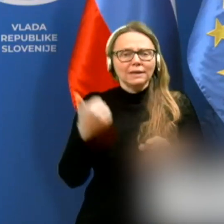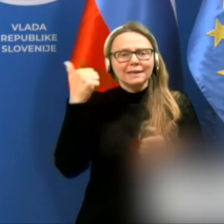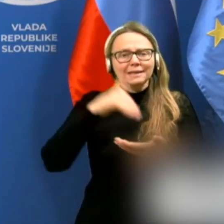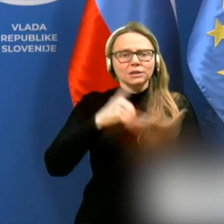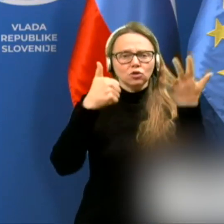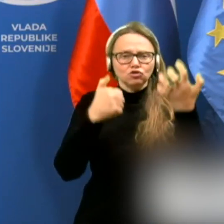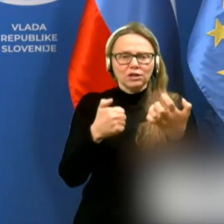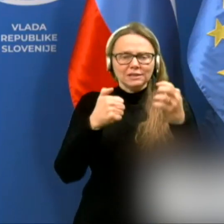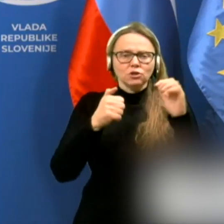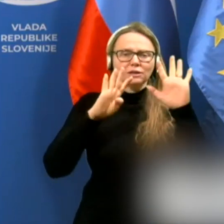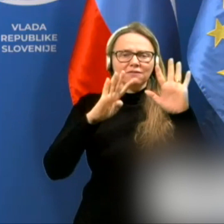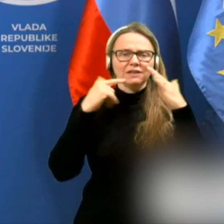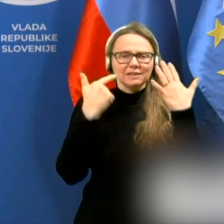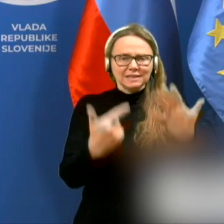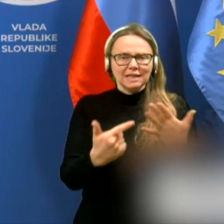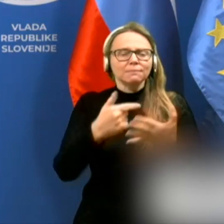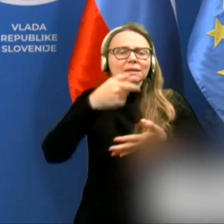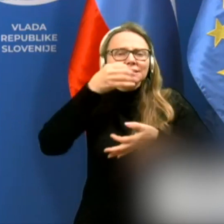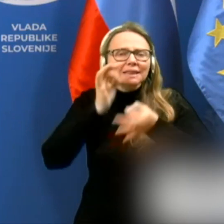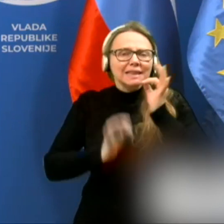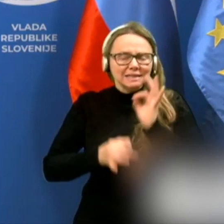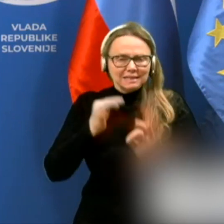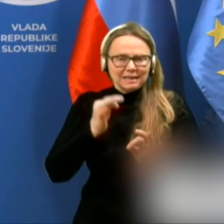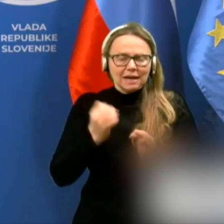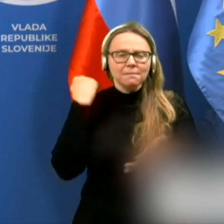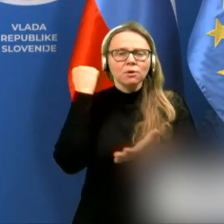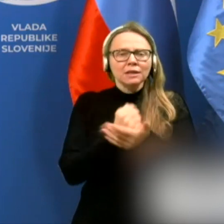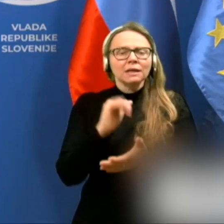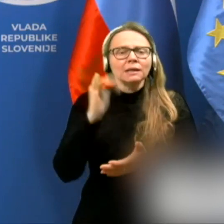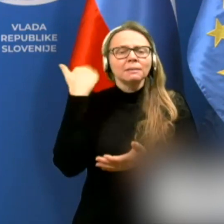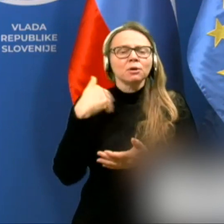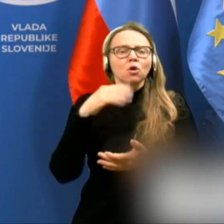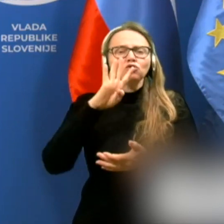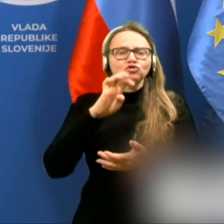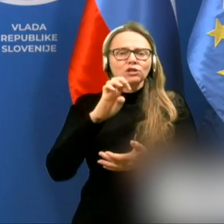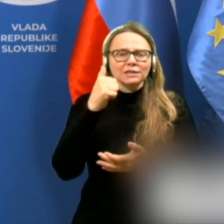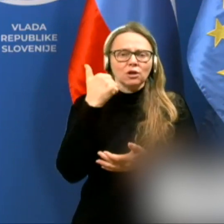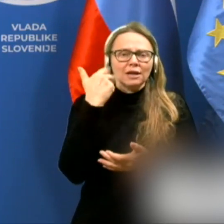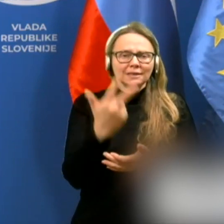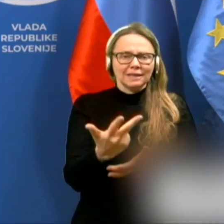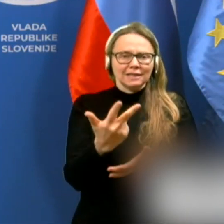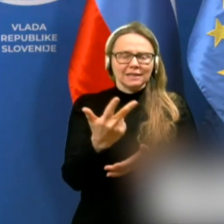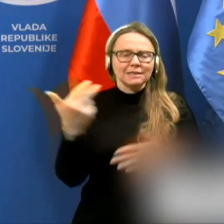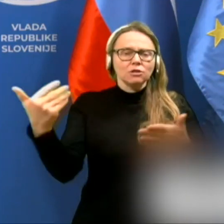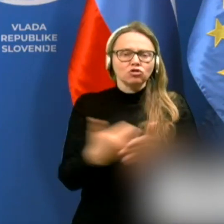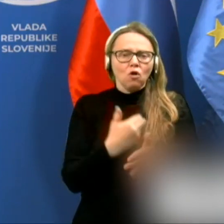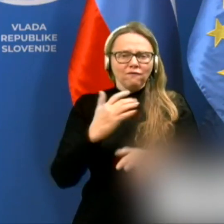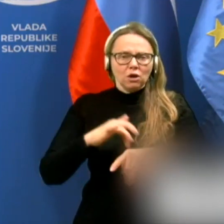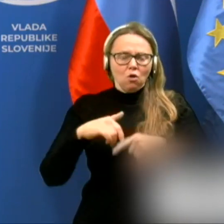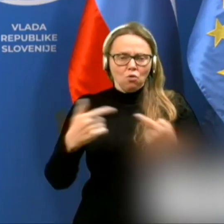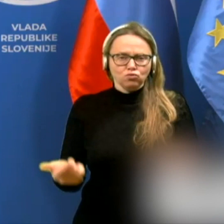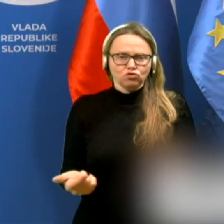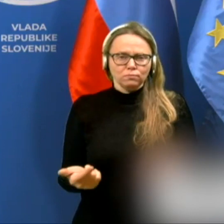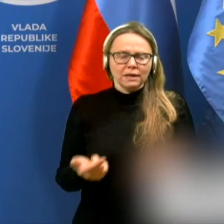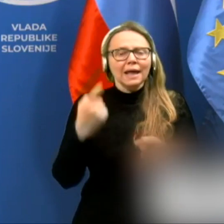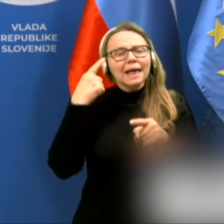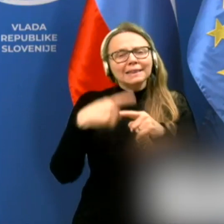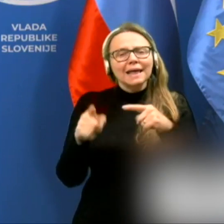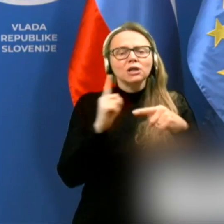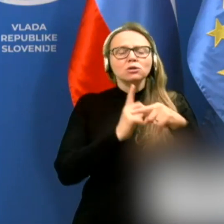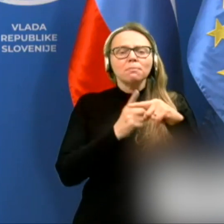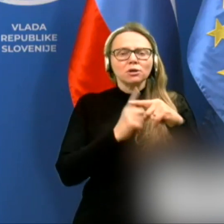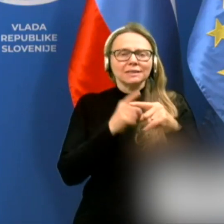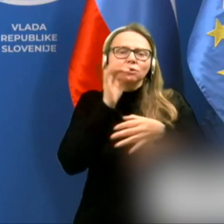1679 testiranj, potrjenih je bilo 431 novih okužb. Delež